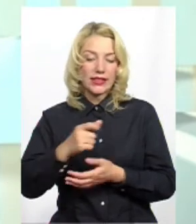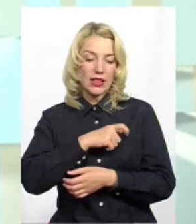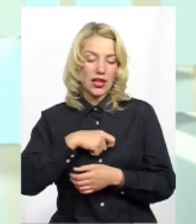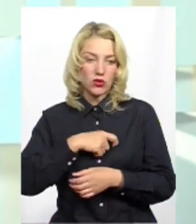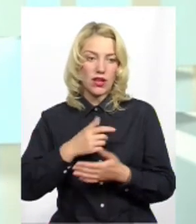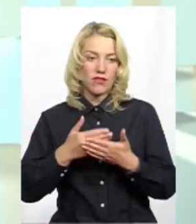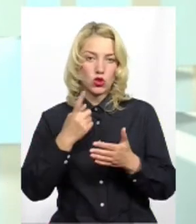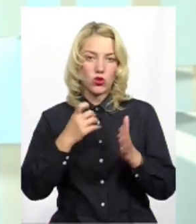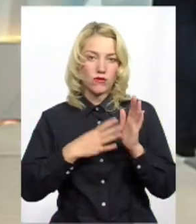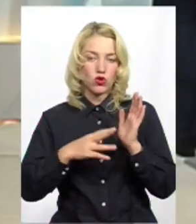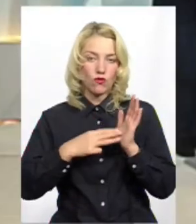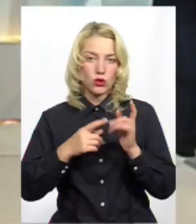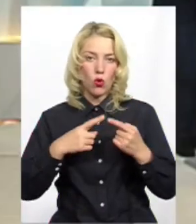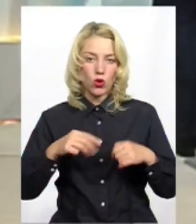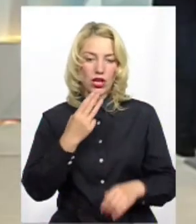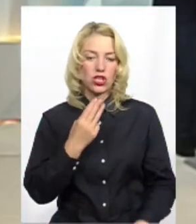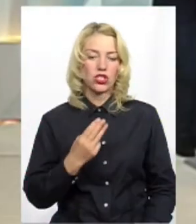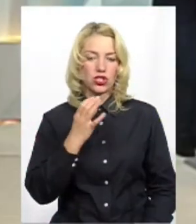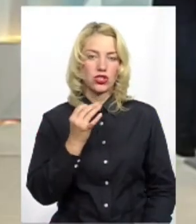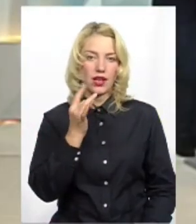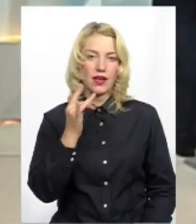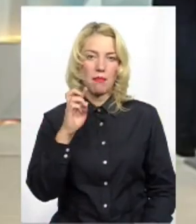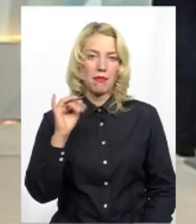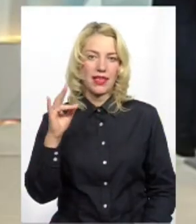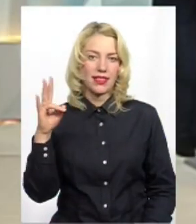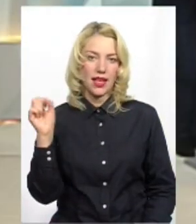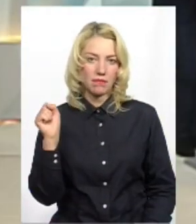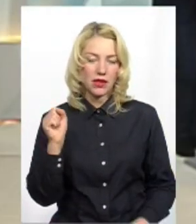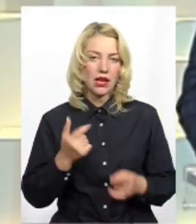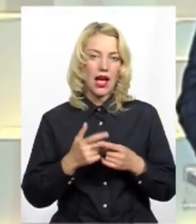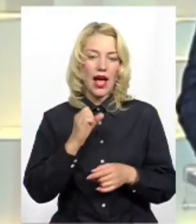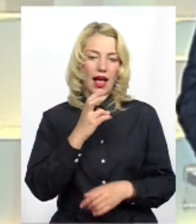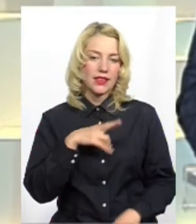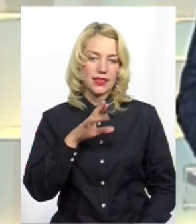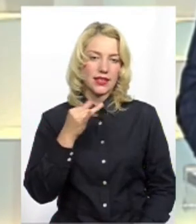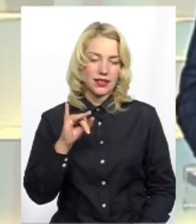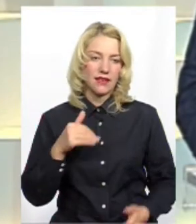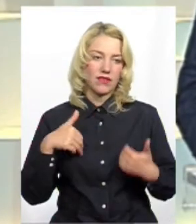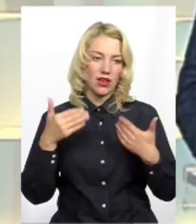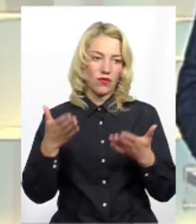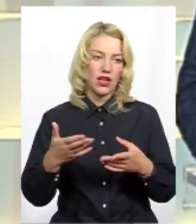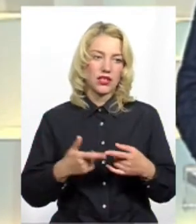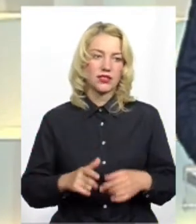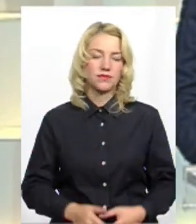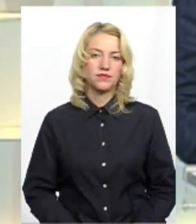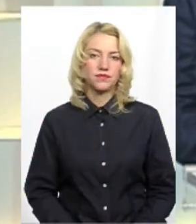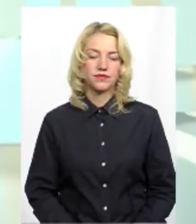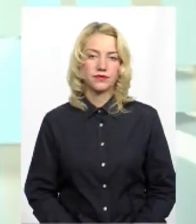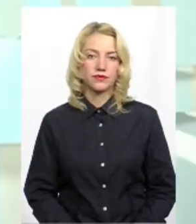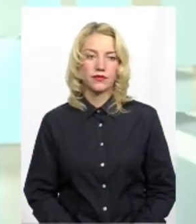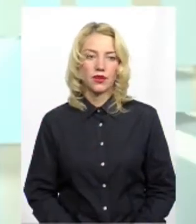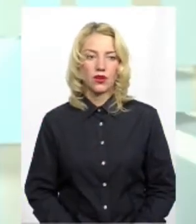округу. Андрій Щербина, наступний за альфавітом і завершальний на сьогодні. Вітаю вас. Вітаю, шановні виборці.